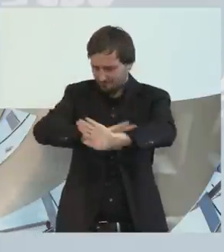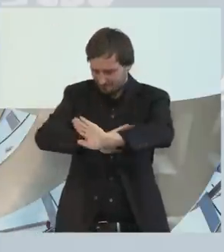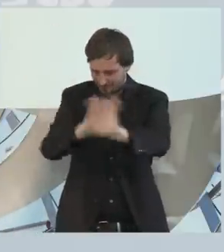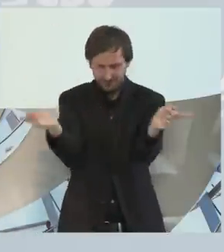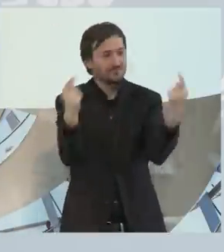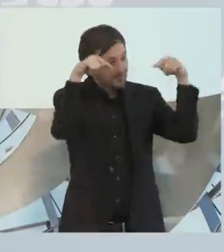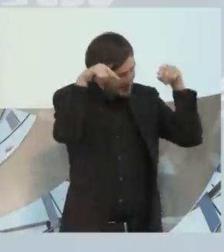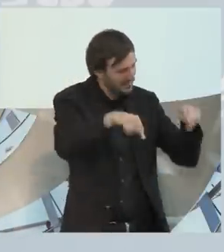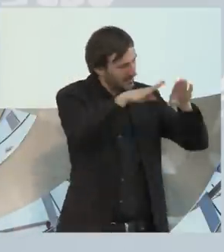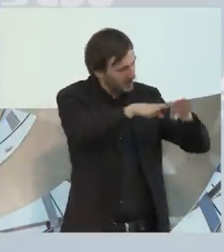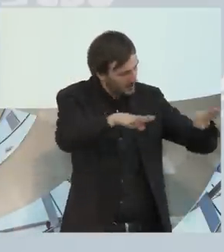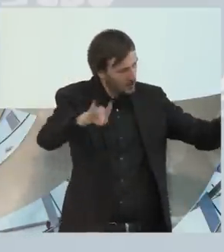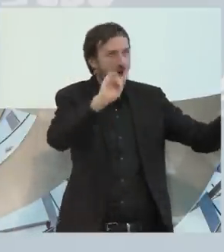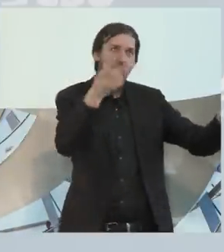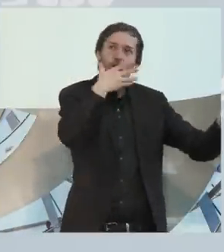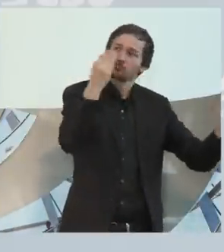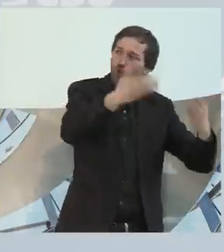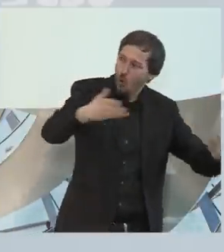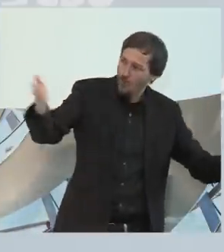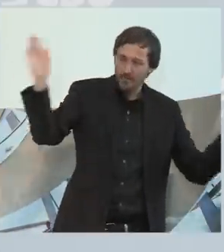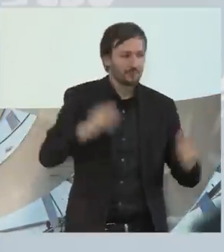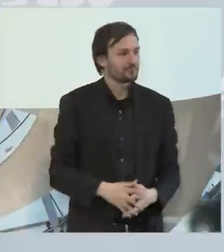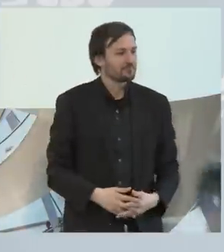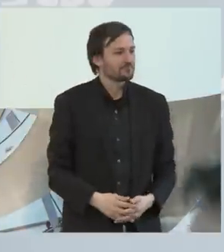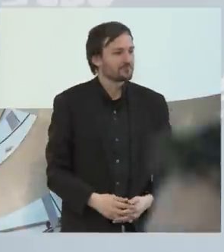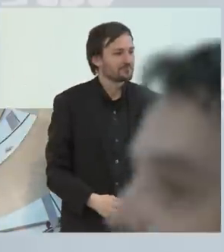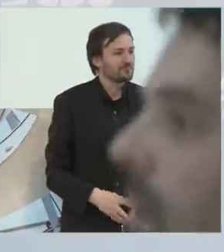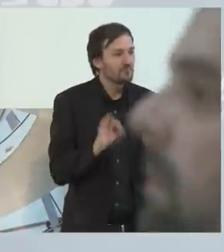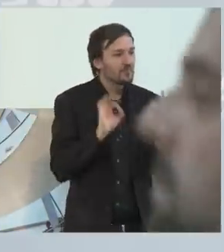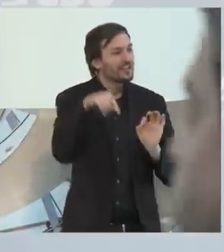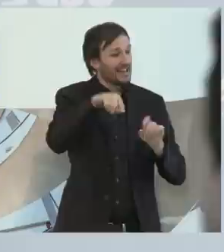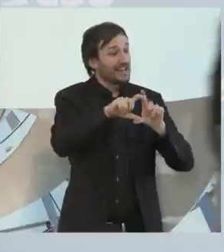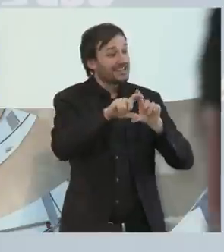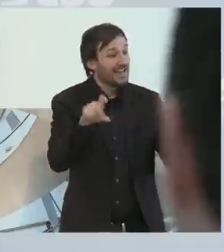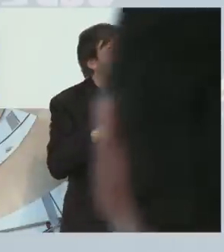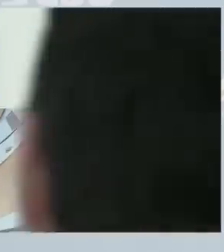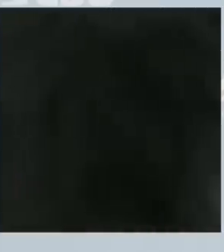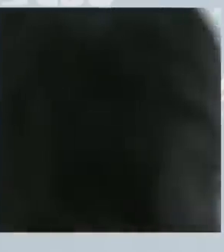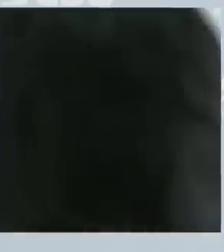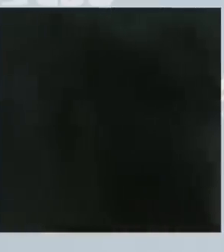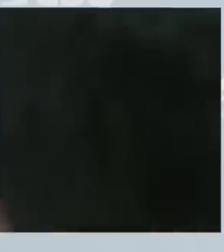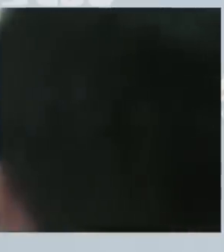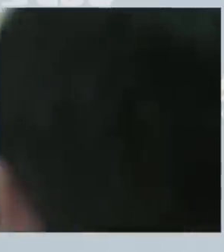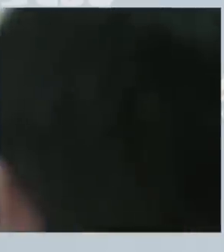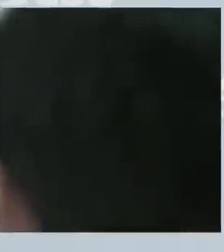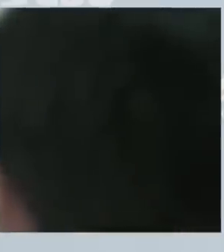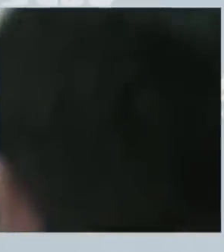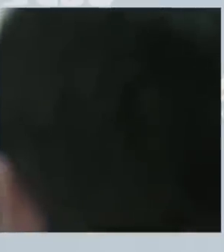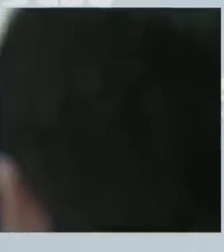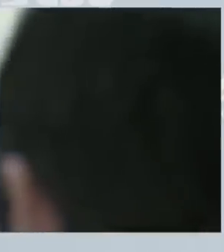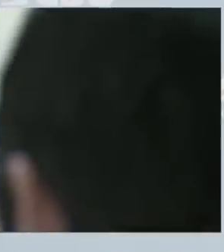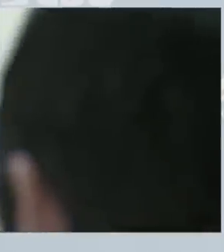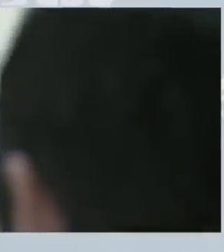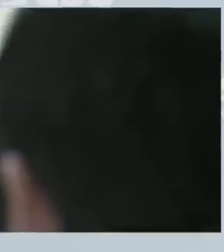auch ein schönes Ambiente. Ich freue mich, dass wir uns mit diesem Thema so intensiv beschäftigen